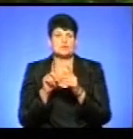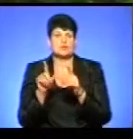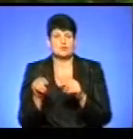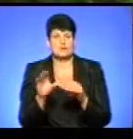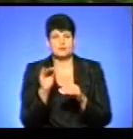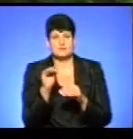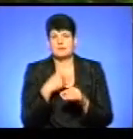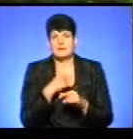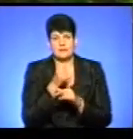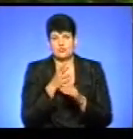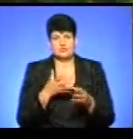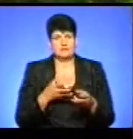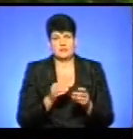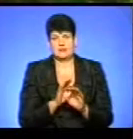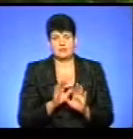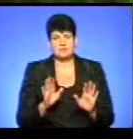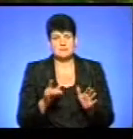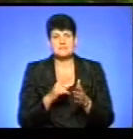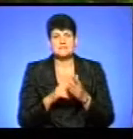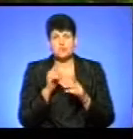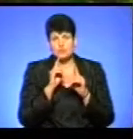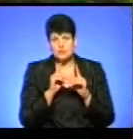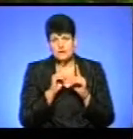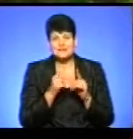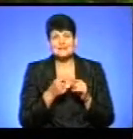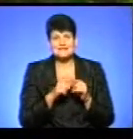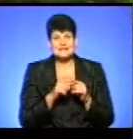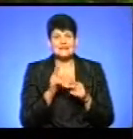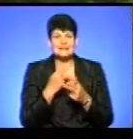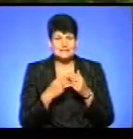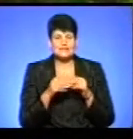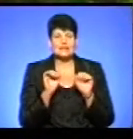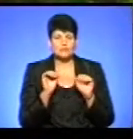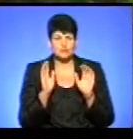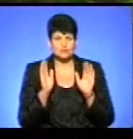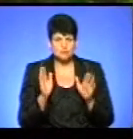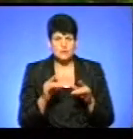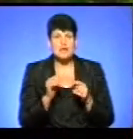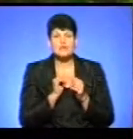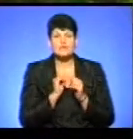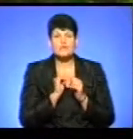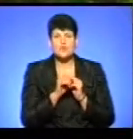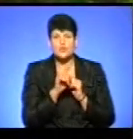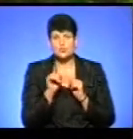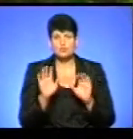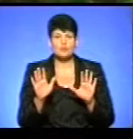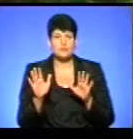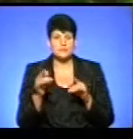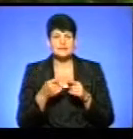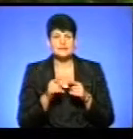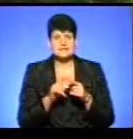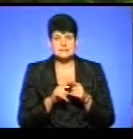вплинути, міською радою, ясно, такі цирки можуть бути. Але в кожному випадку подібне